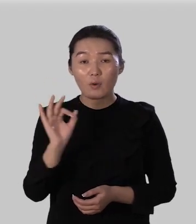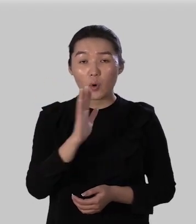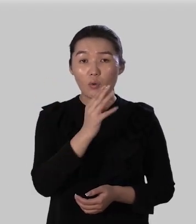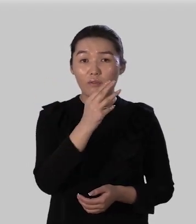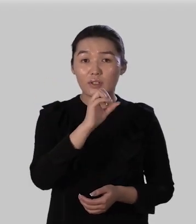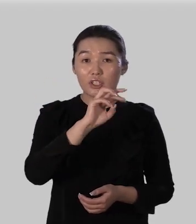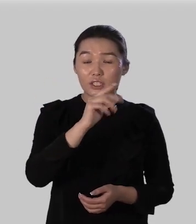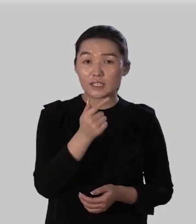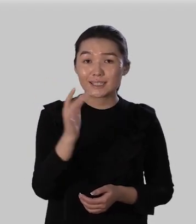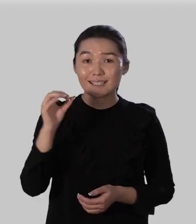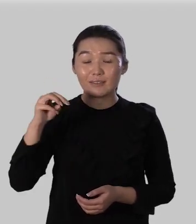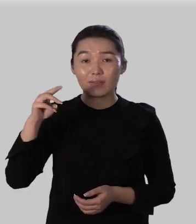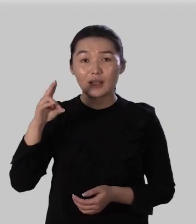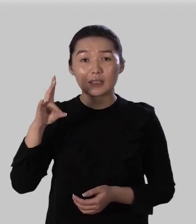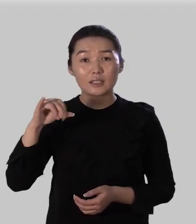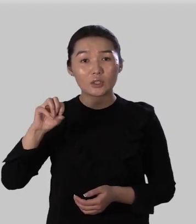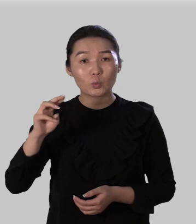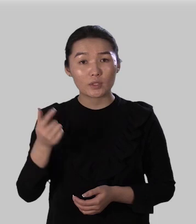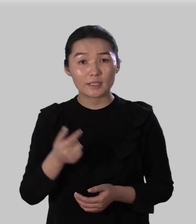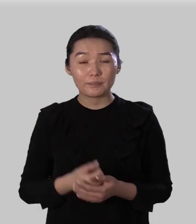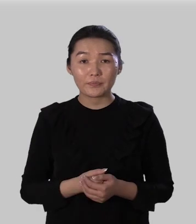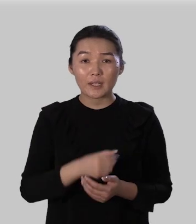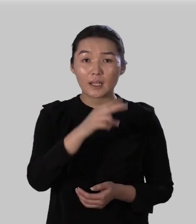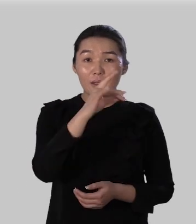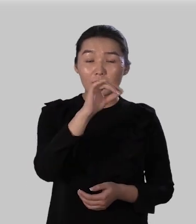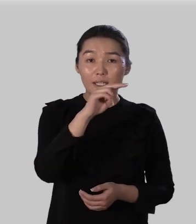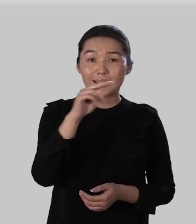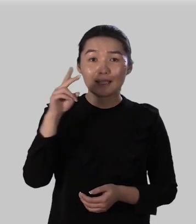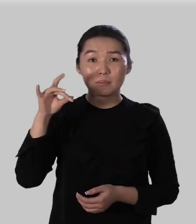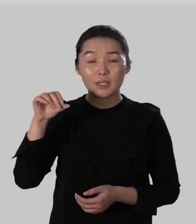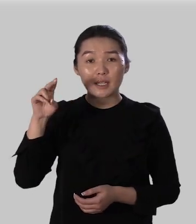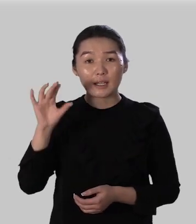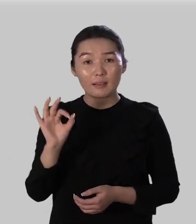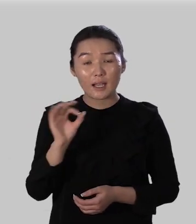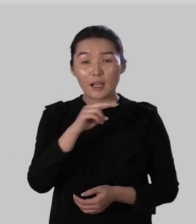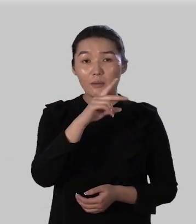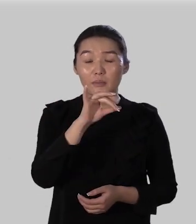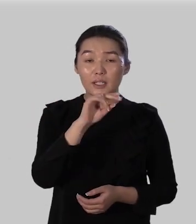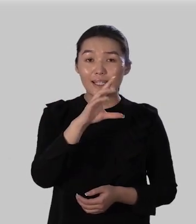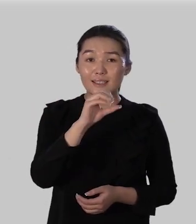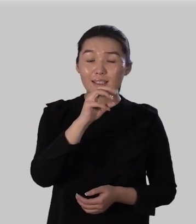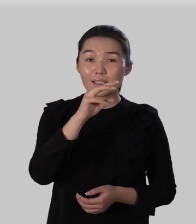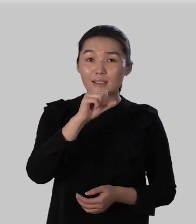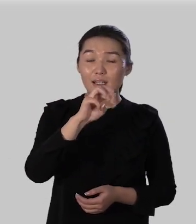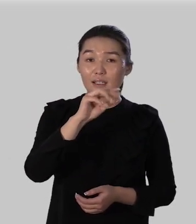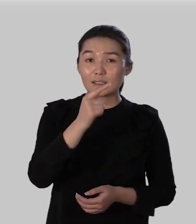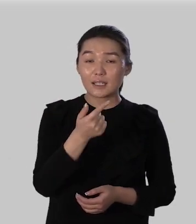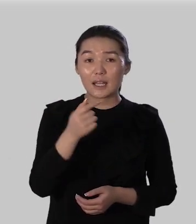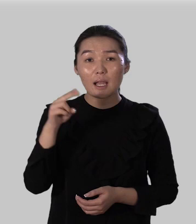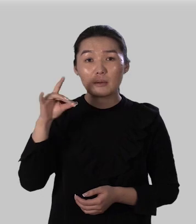вшить вцепиться воткнуть пред преда председатель